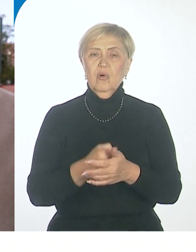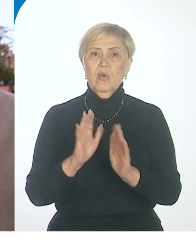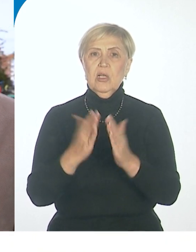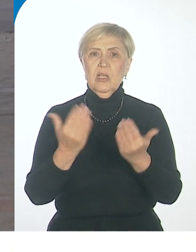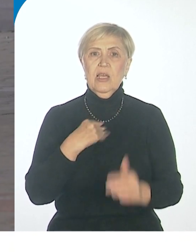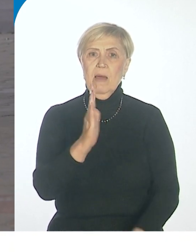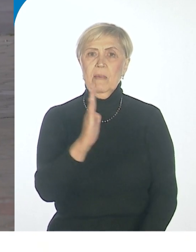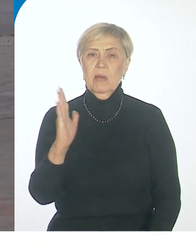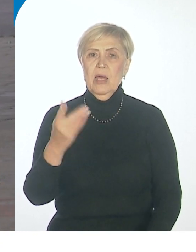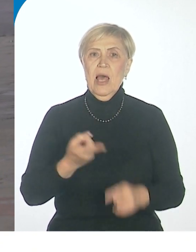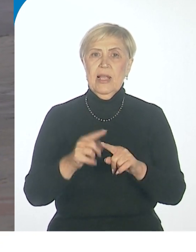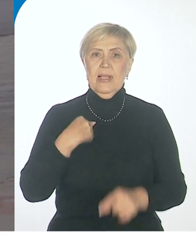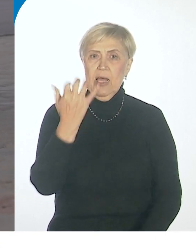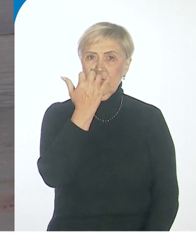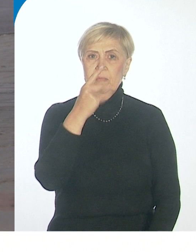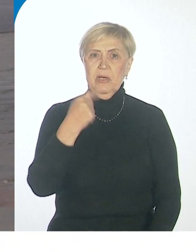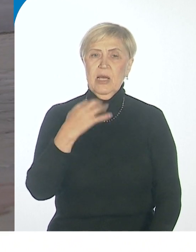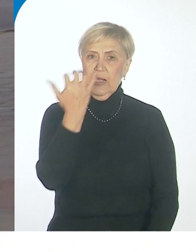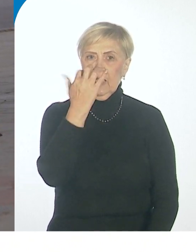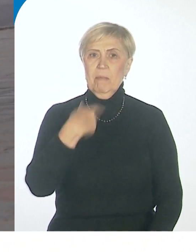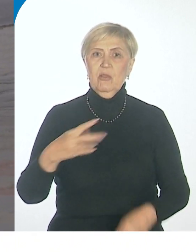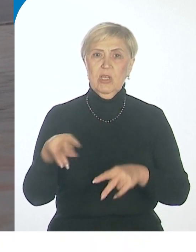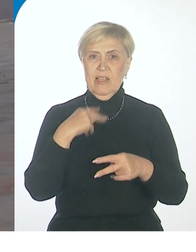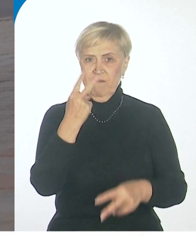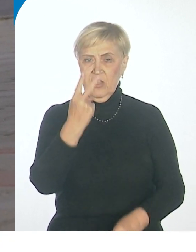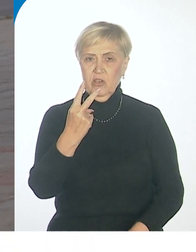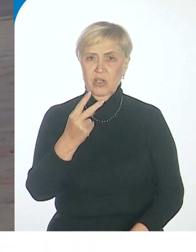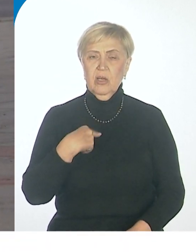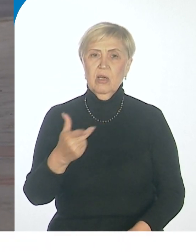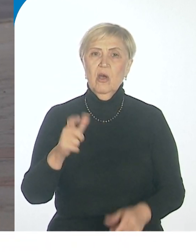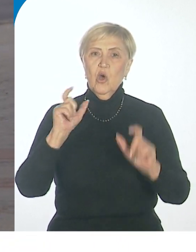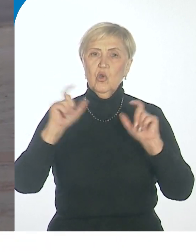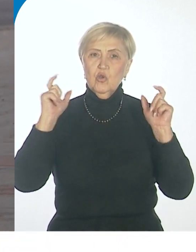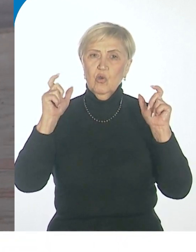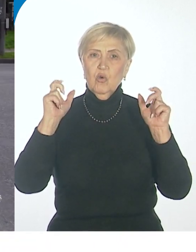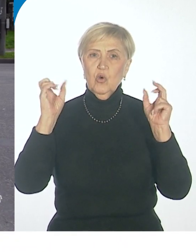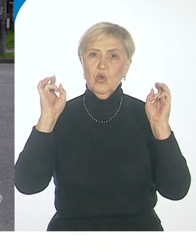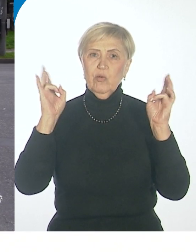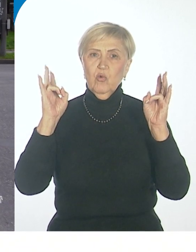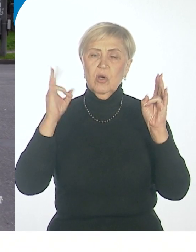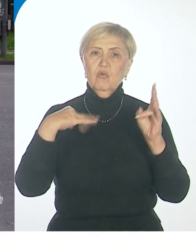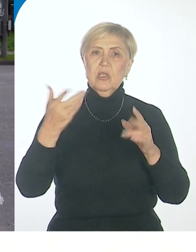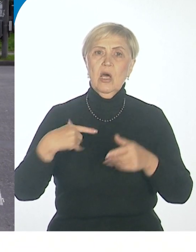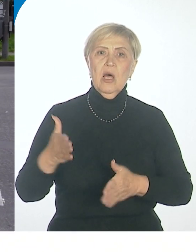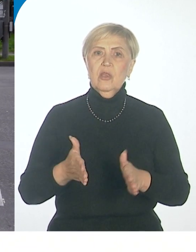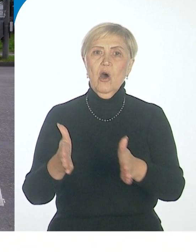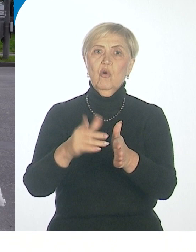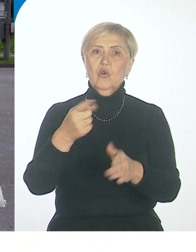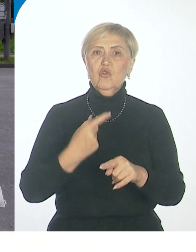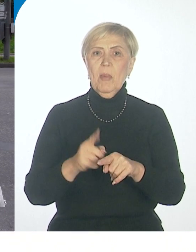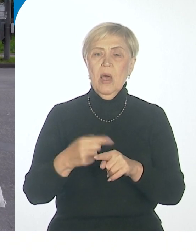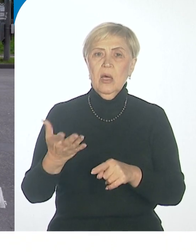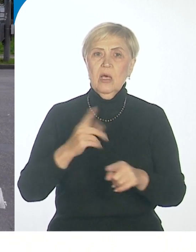слабовидящих. Брусчатка, газон, бордюр и даже звук дороги — ориентиры, которые Марк запоминает, чтобы потом этот маршрут